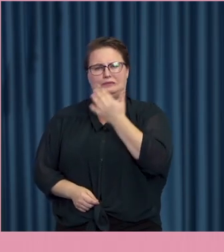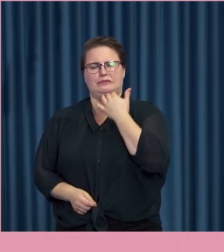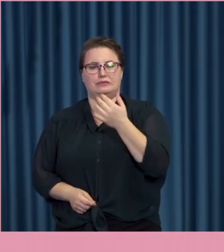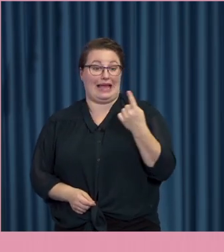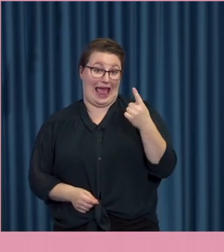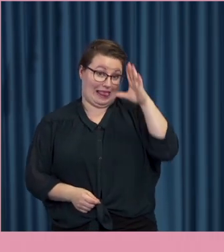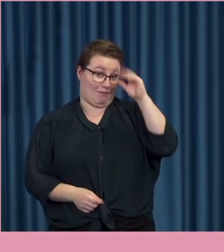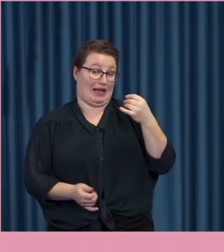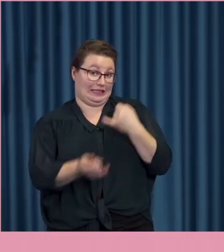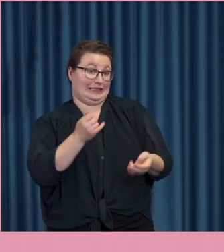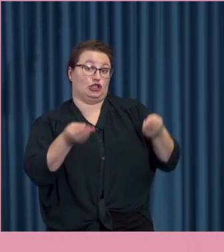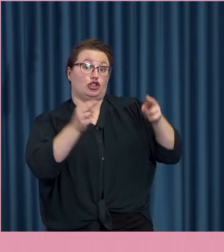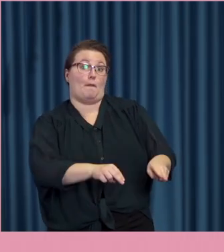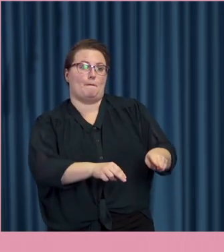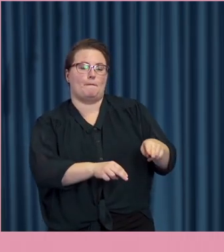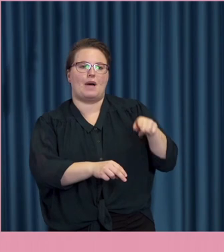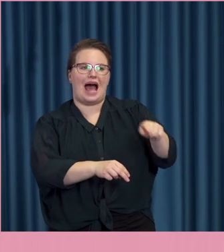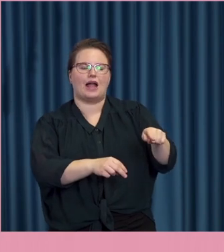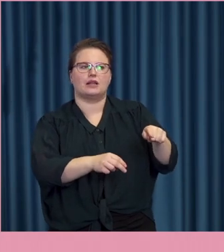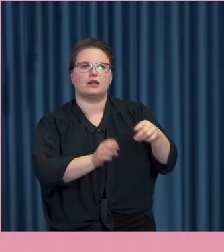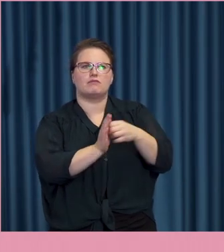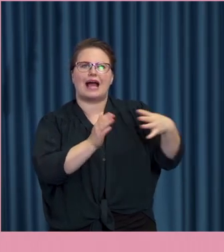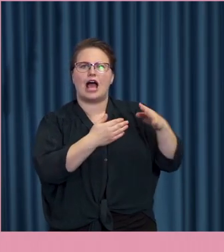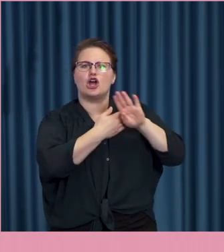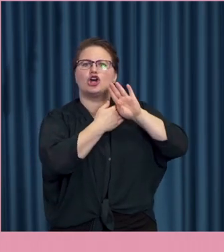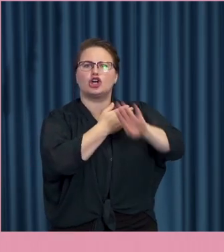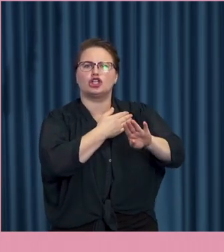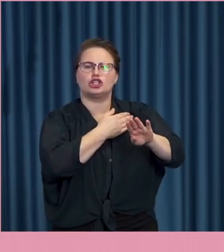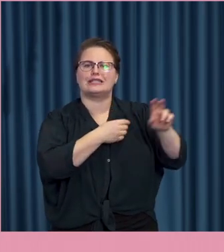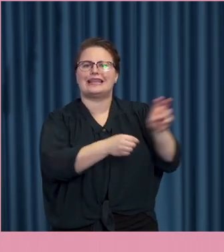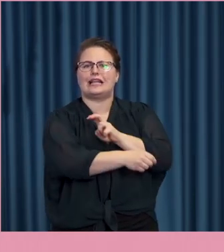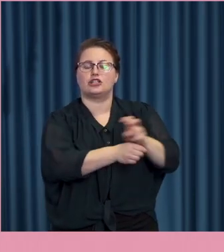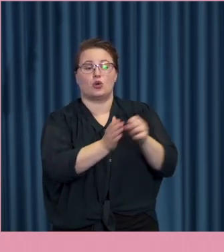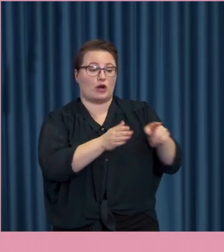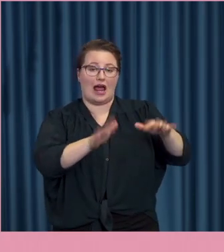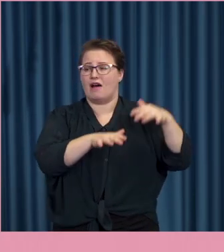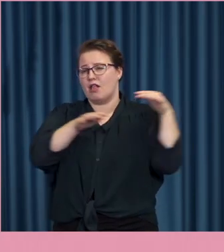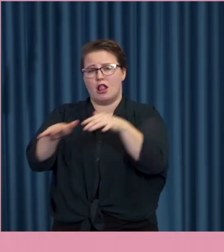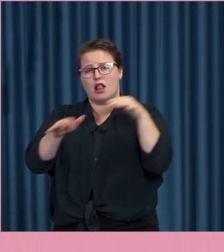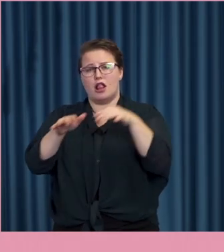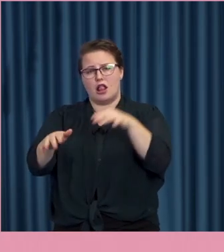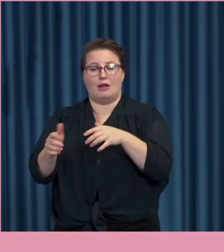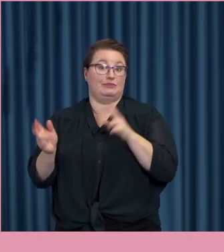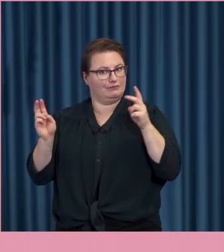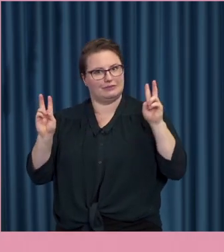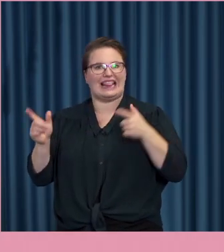dömdes. Han fick skyddstillsyn för att ha terroriserat Jocke och Jonna under en längre period.